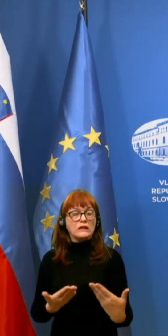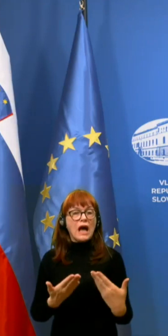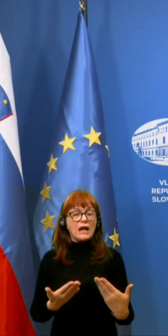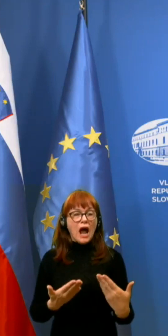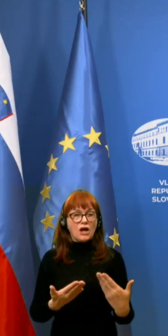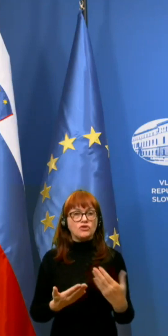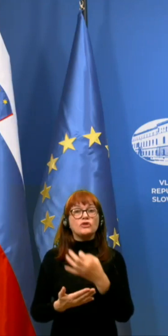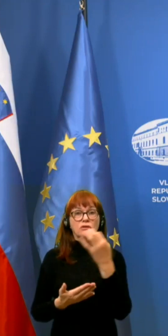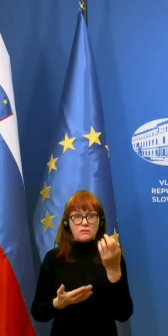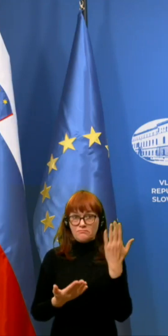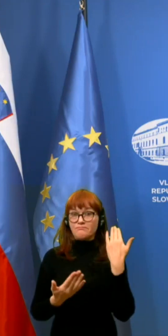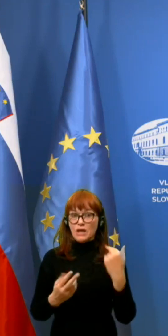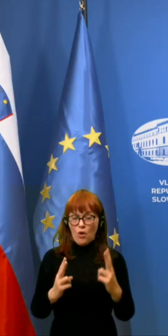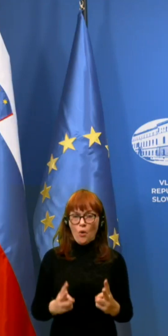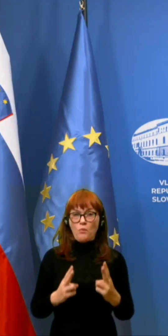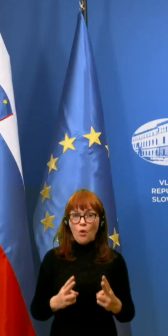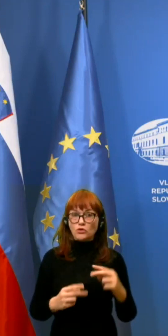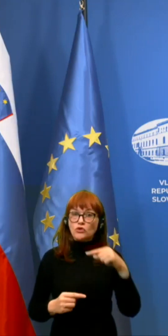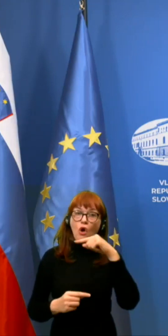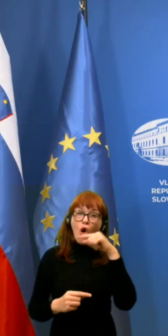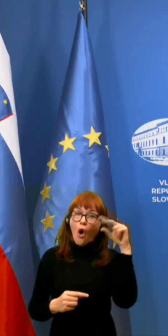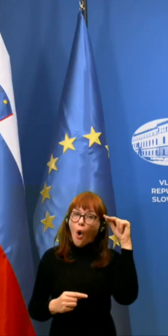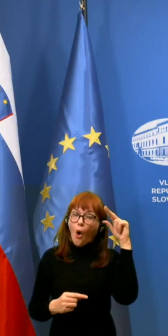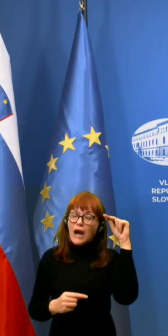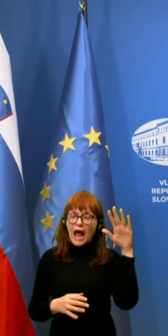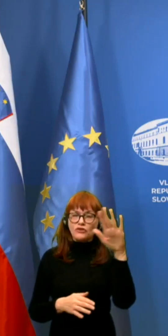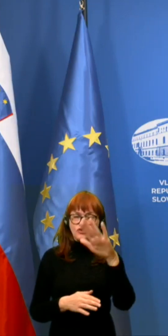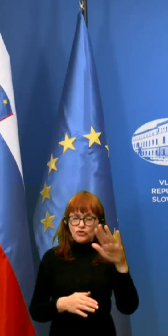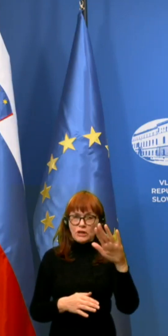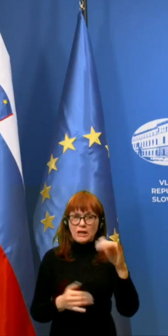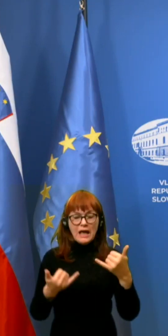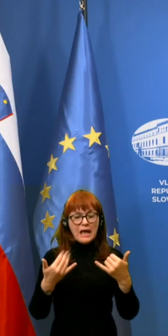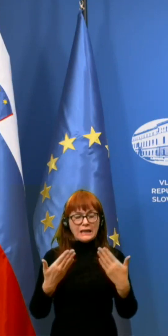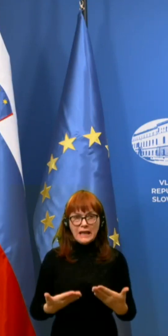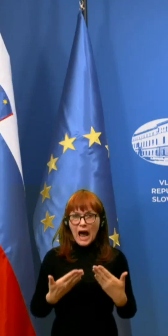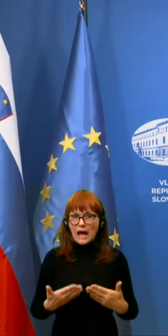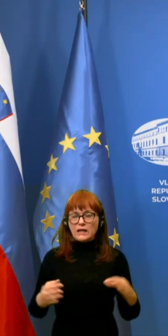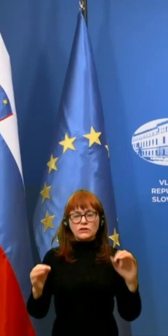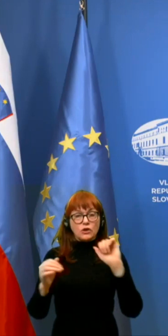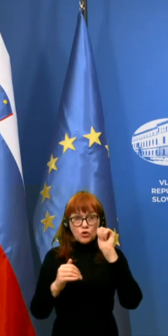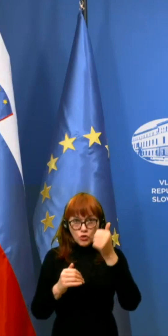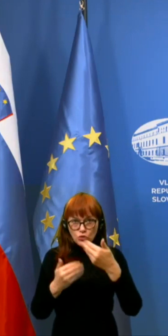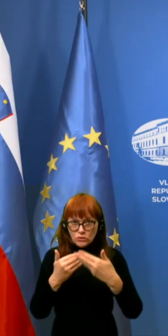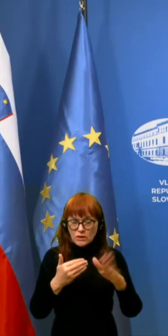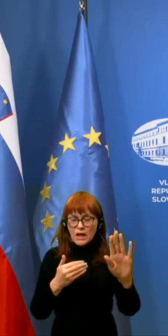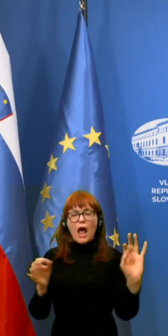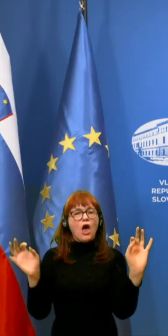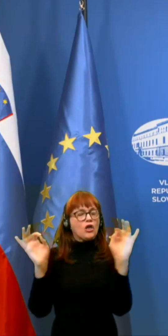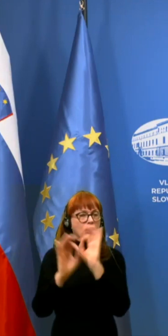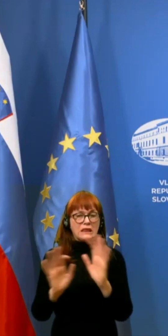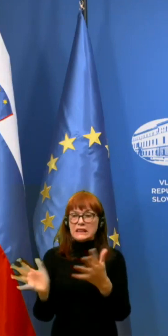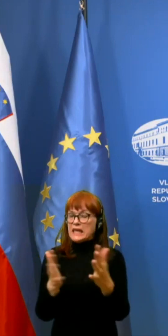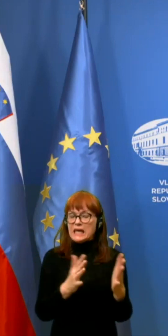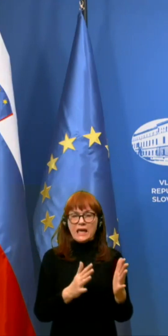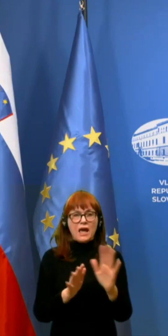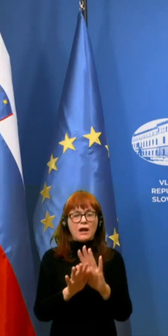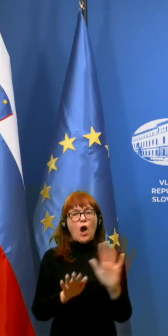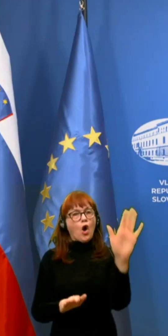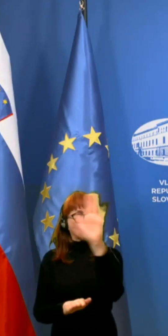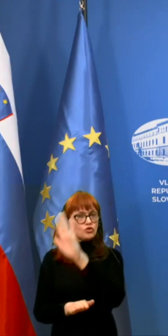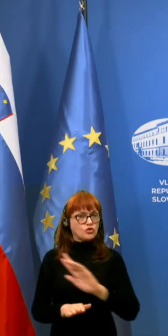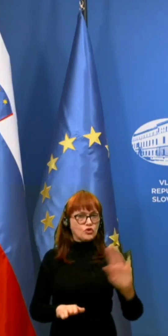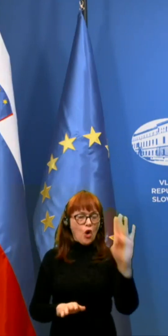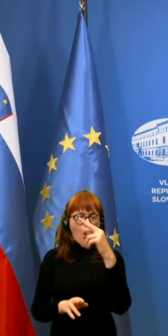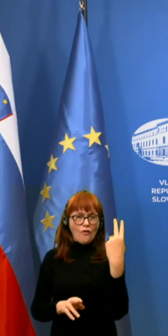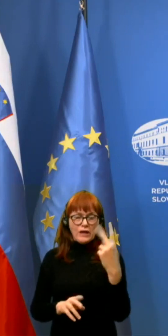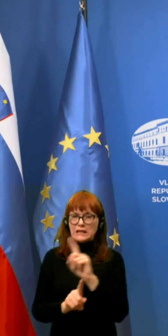bilo še mogoče v oranžnih regijah, danes, nekjer po, oziroma jutri, nekjer več po Sloveniji ni